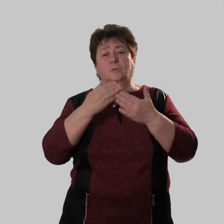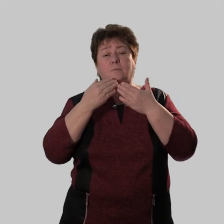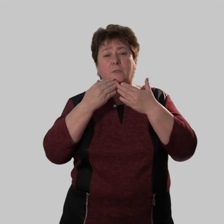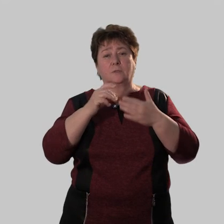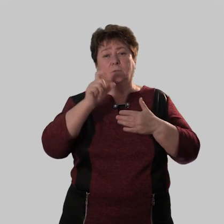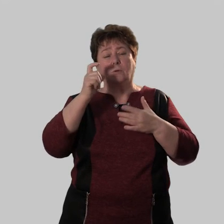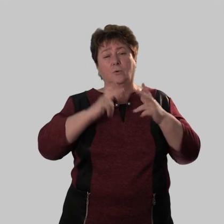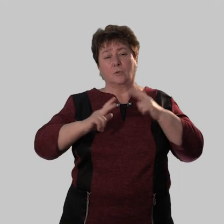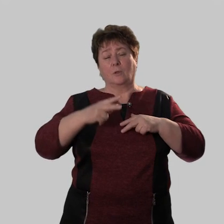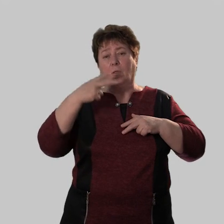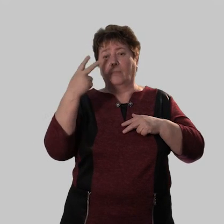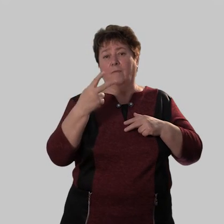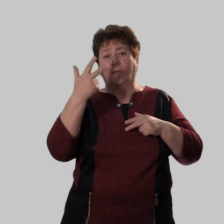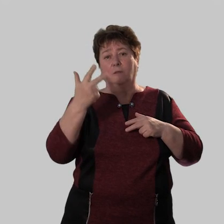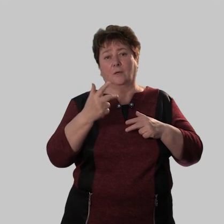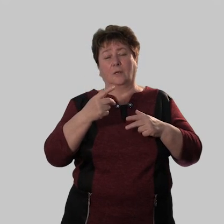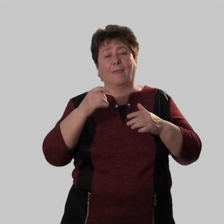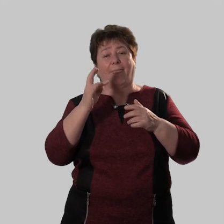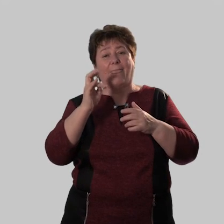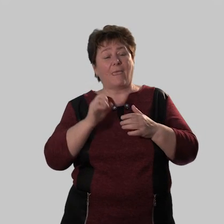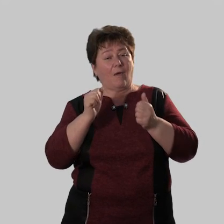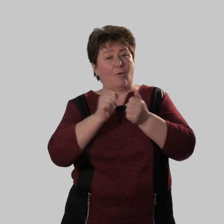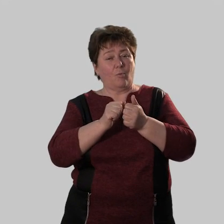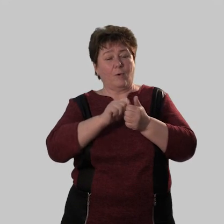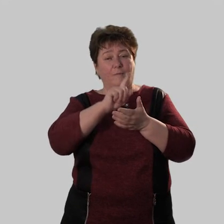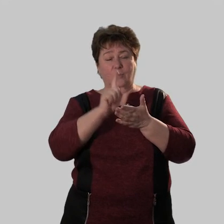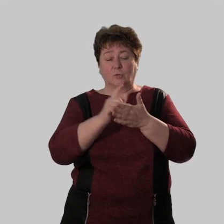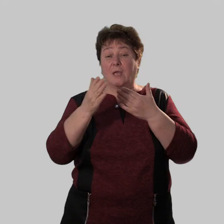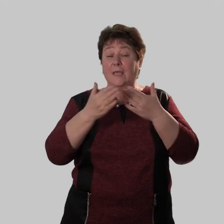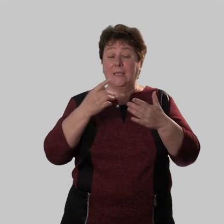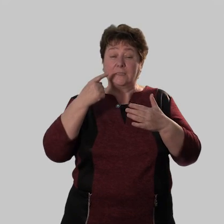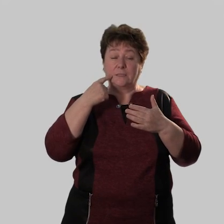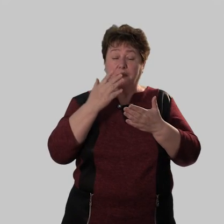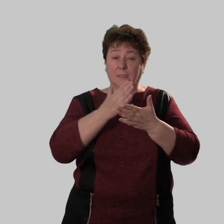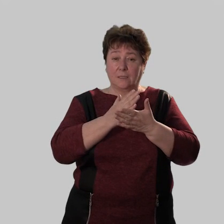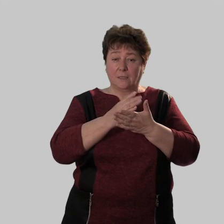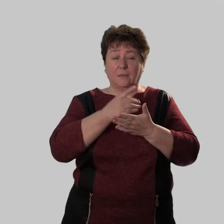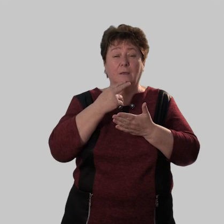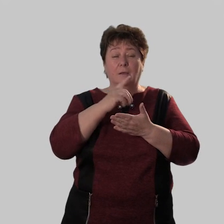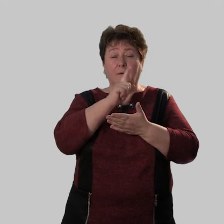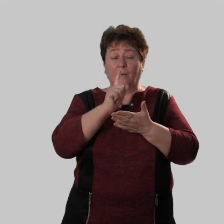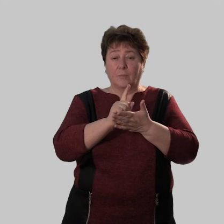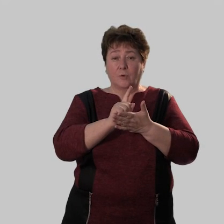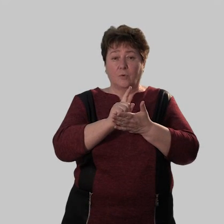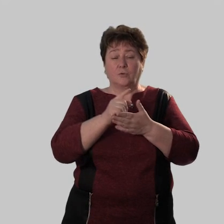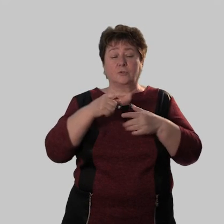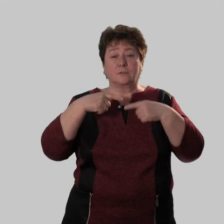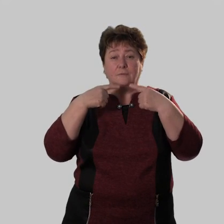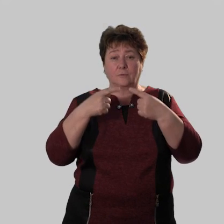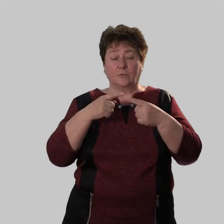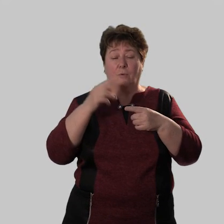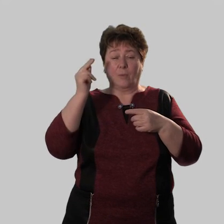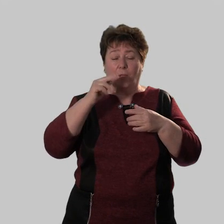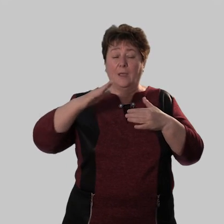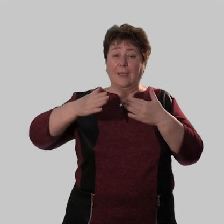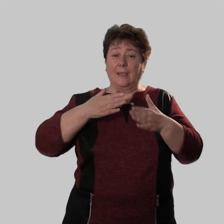задать учителю два-три неглупых вопроса. Если вы стесняетесь задавать вопросы вслух на